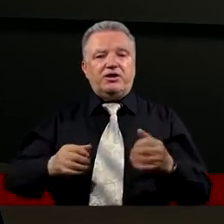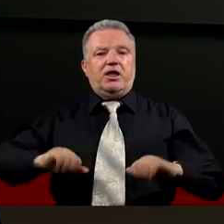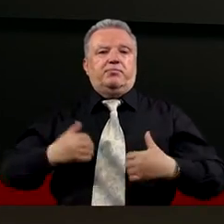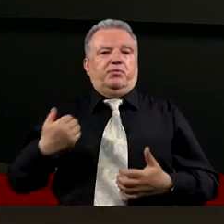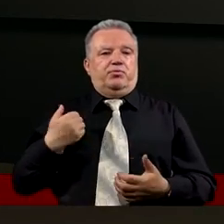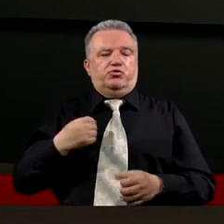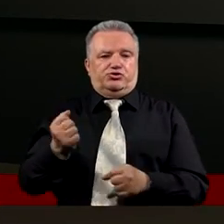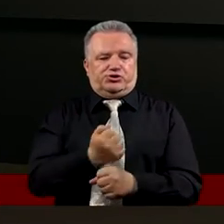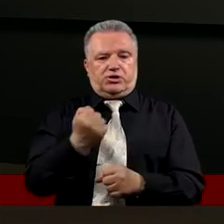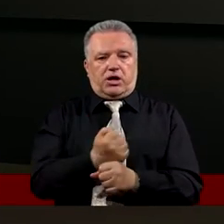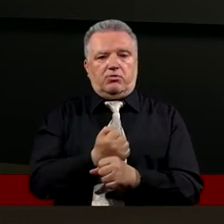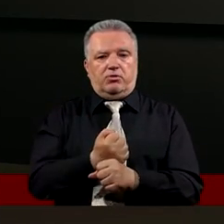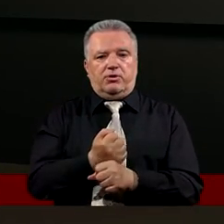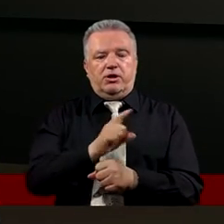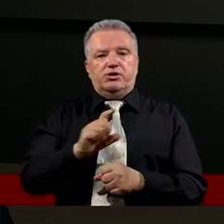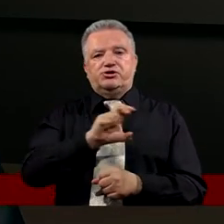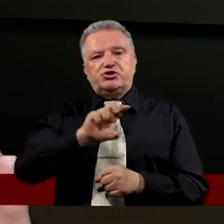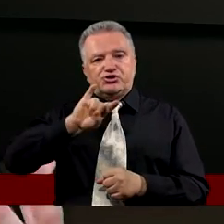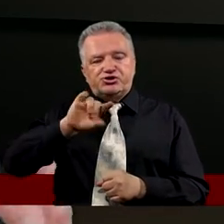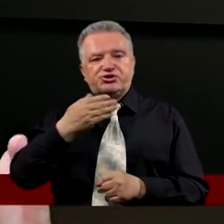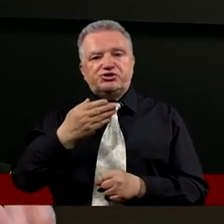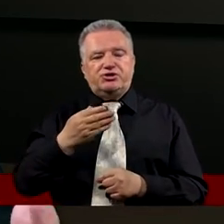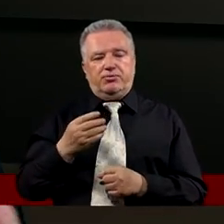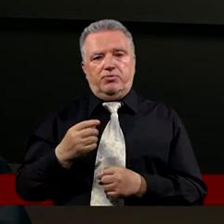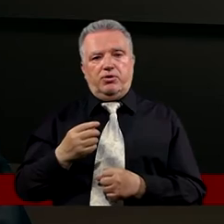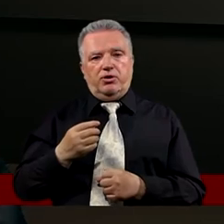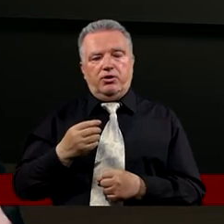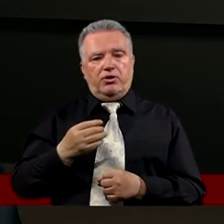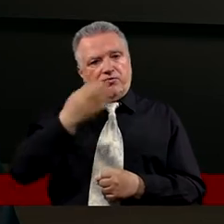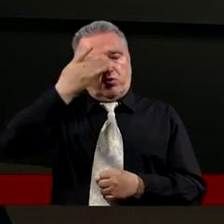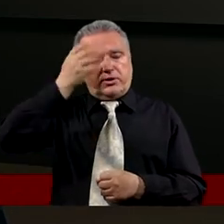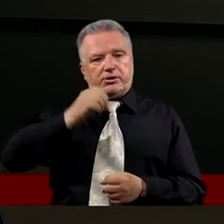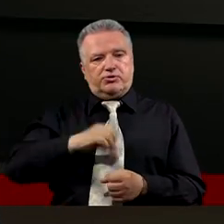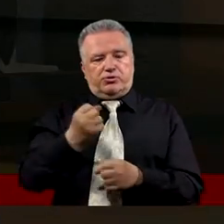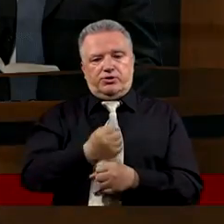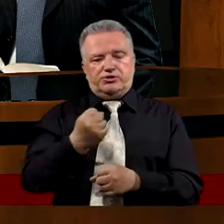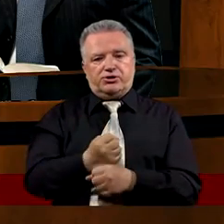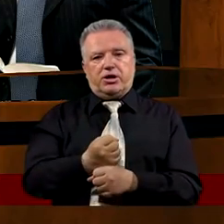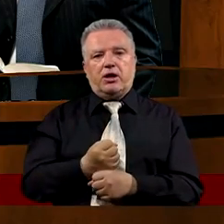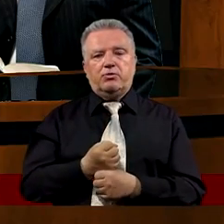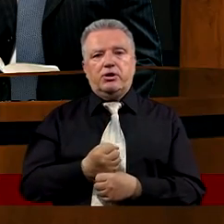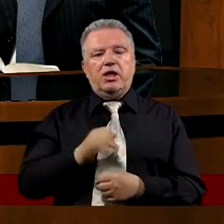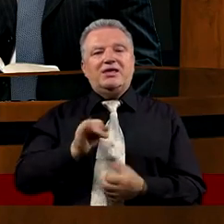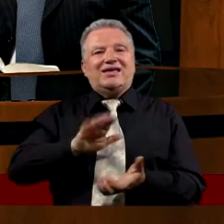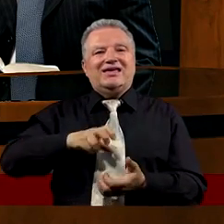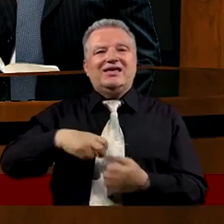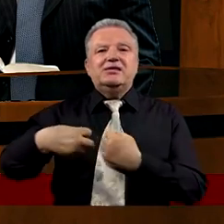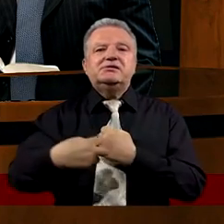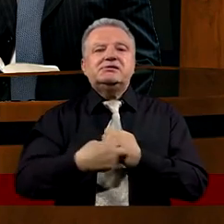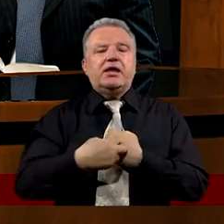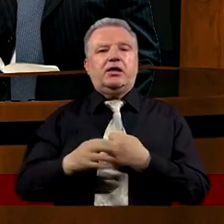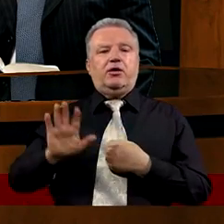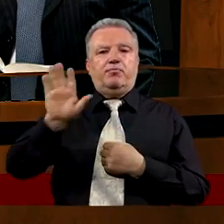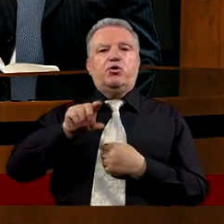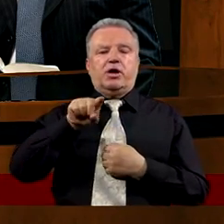opoką, tą skałą Z czym kojarzymy taki obraz skały Trwałej opoki? Jakie cechy Boga